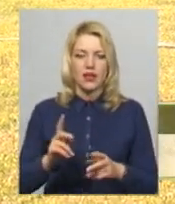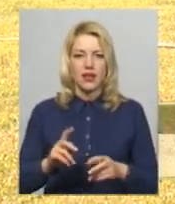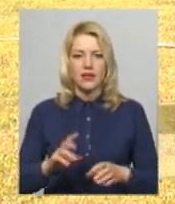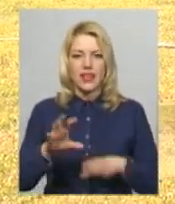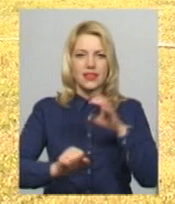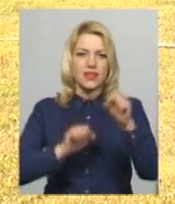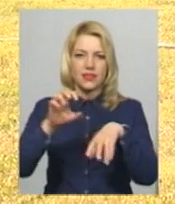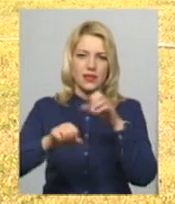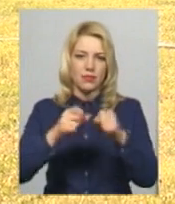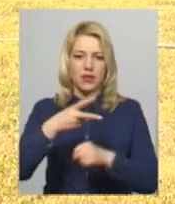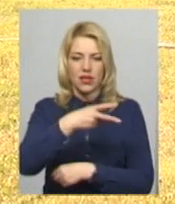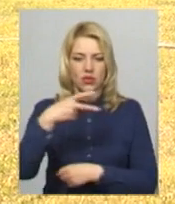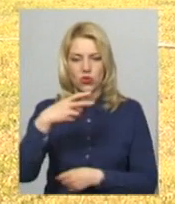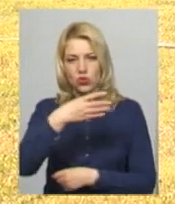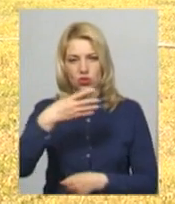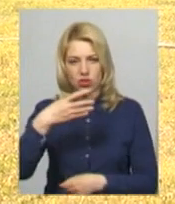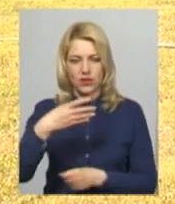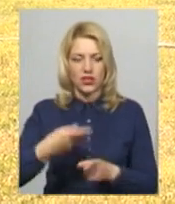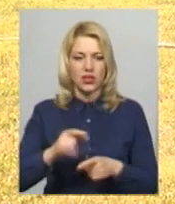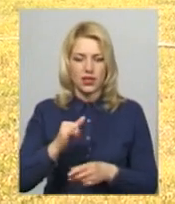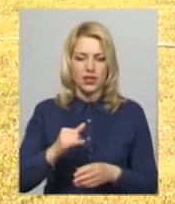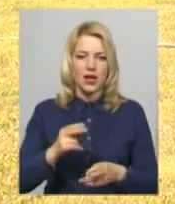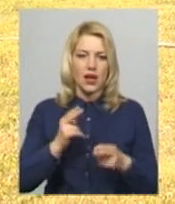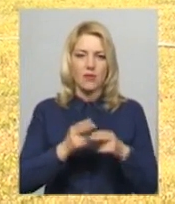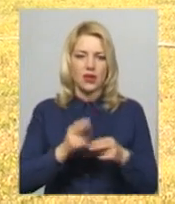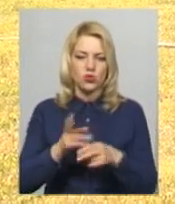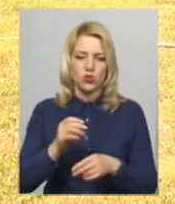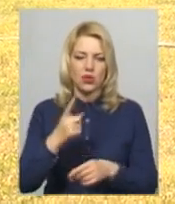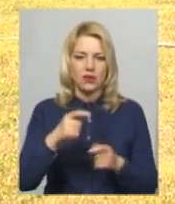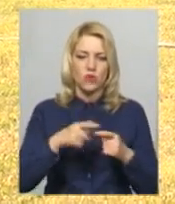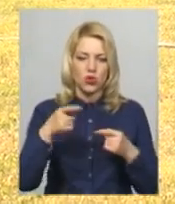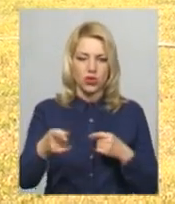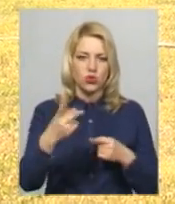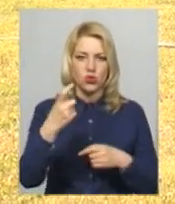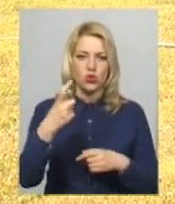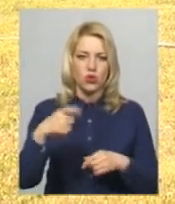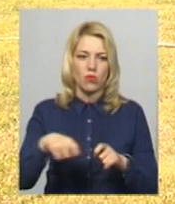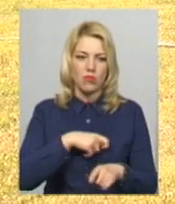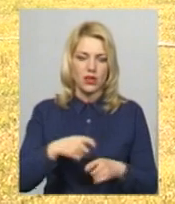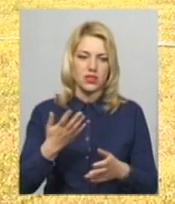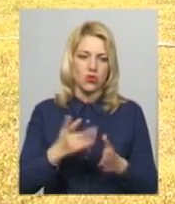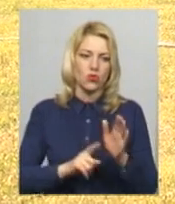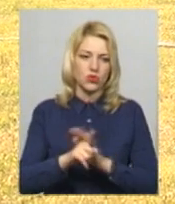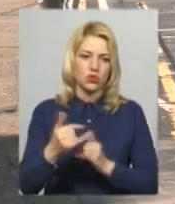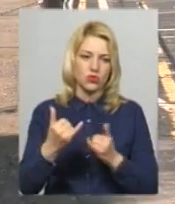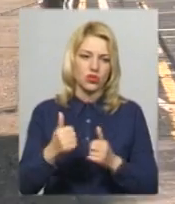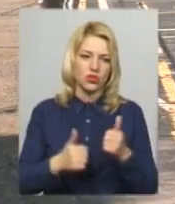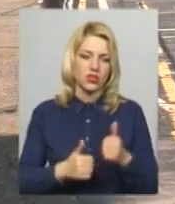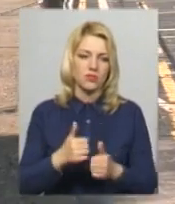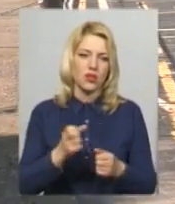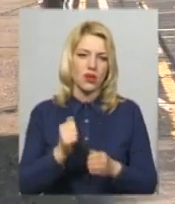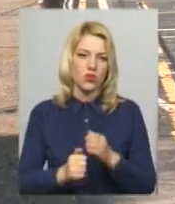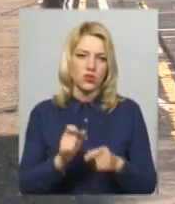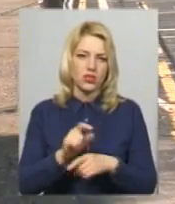другій, третій поверхі навчальної вежі та смуга перешкод протяжністю 100 метрів, з якої учасники і розпочали сьогоднішні змагання. На